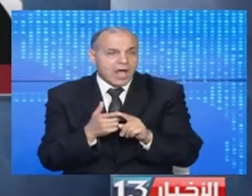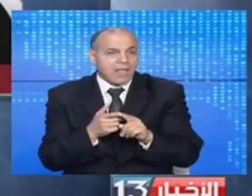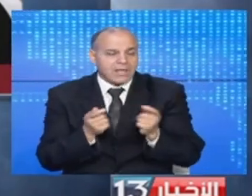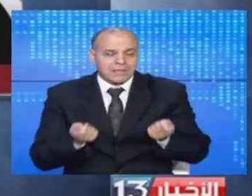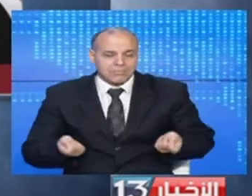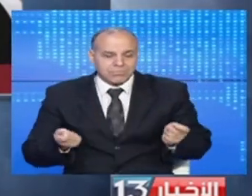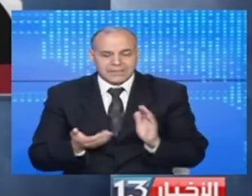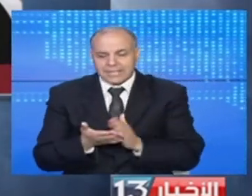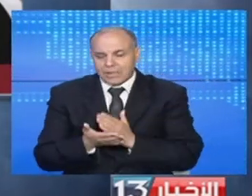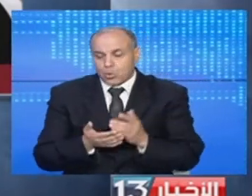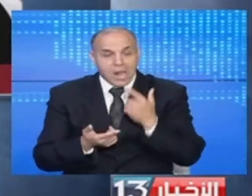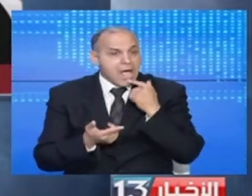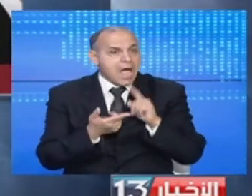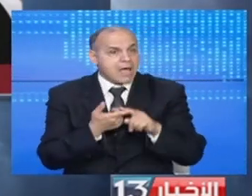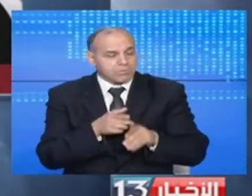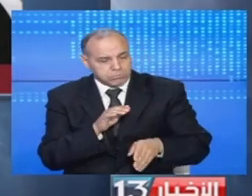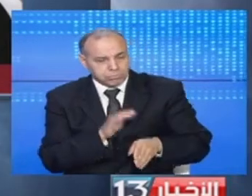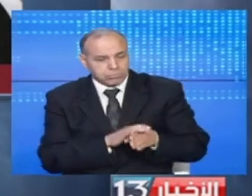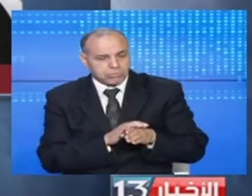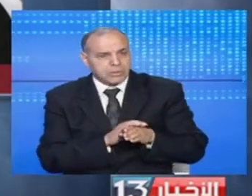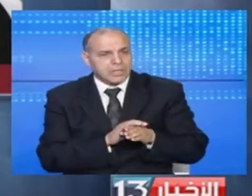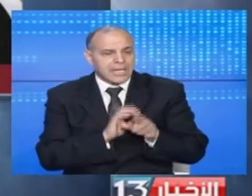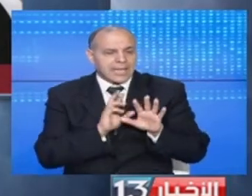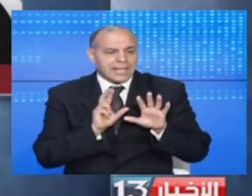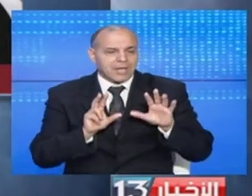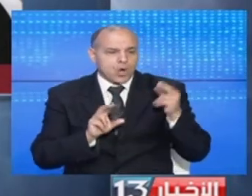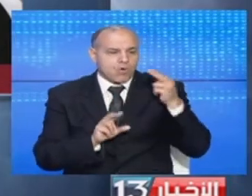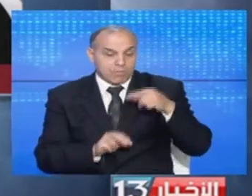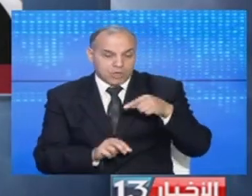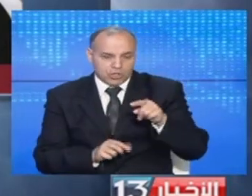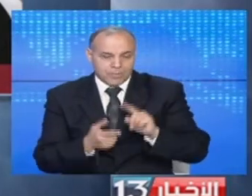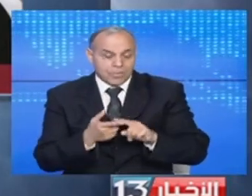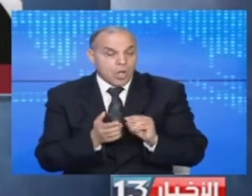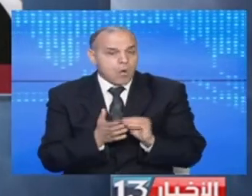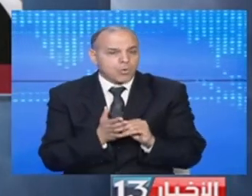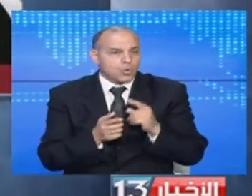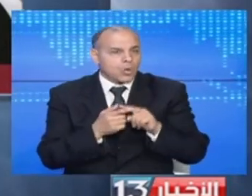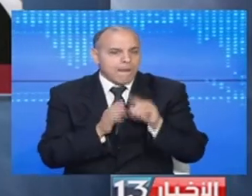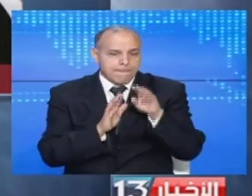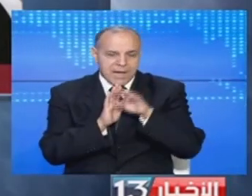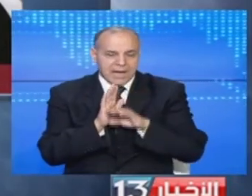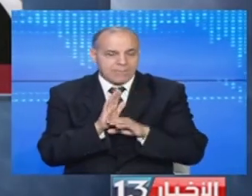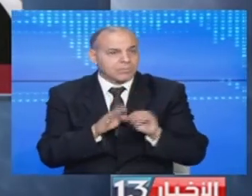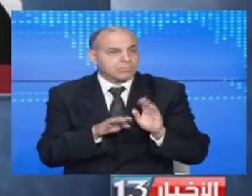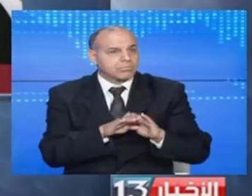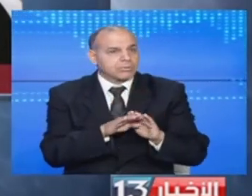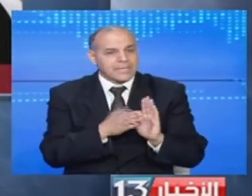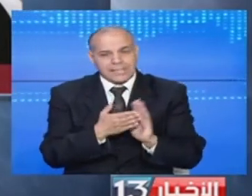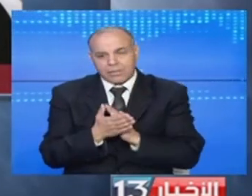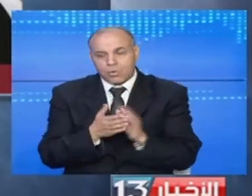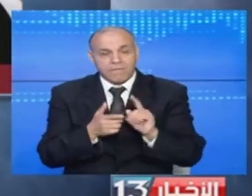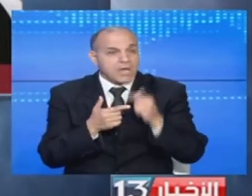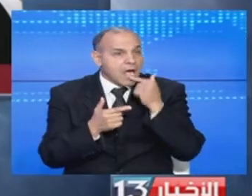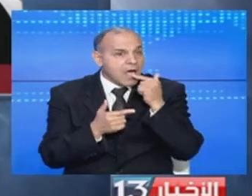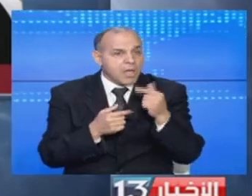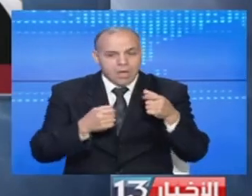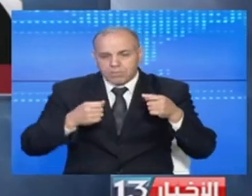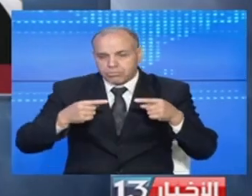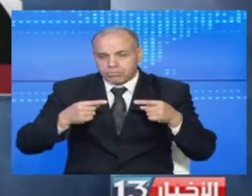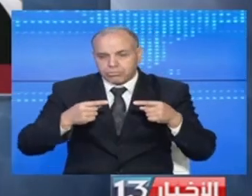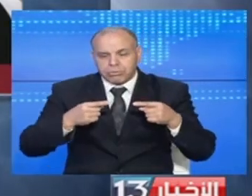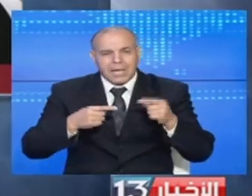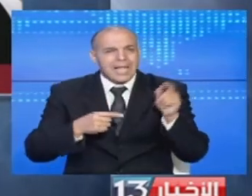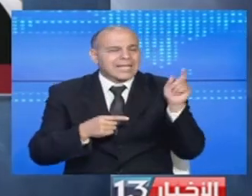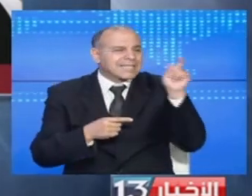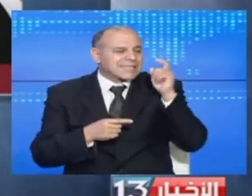للتربس التحذري الذي سينطلق في الثامن من نوفمبر الجاري بالإضافة إلى برنامج التحذيرات استعدادا لمواجهتي